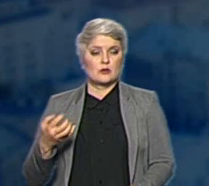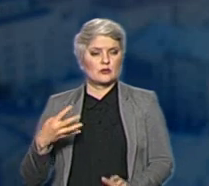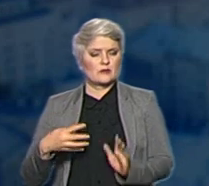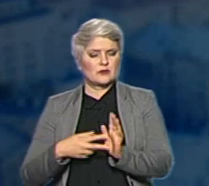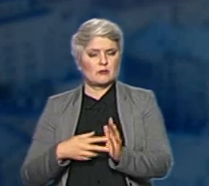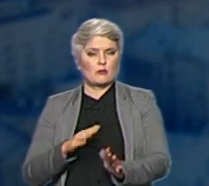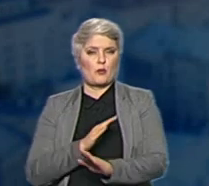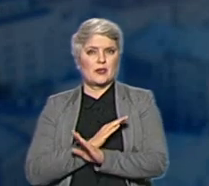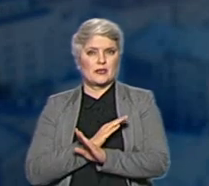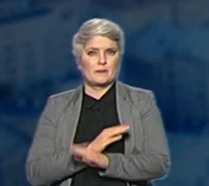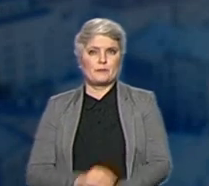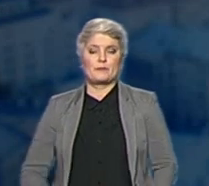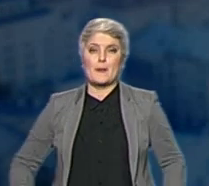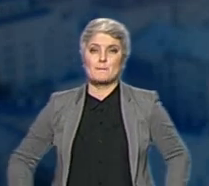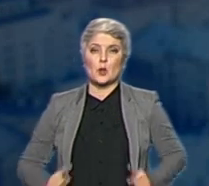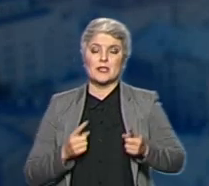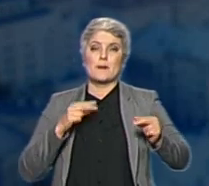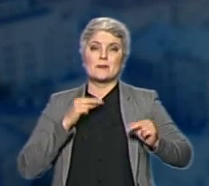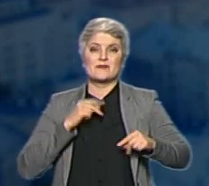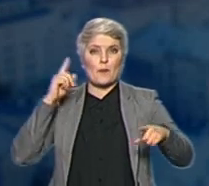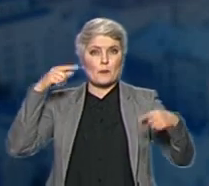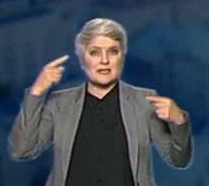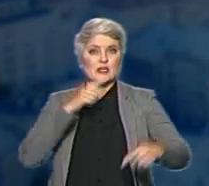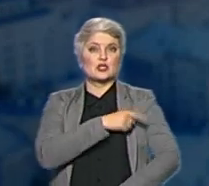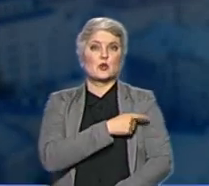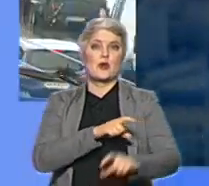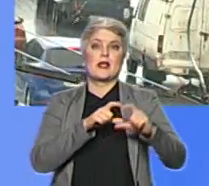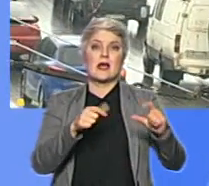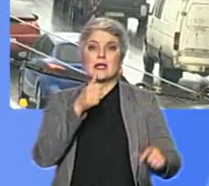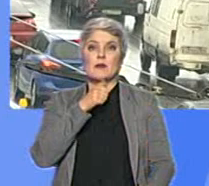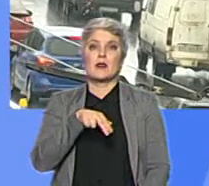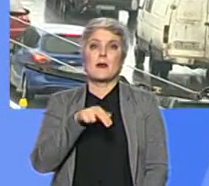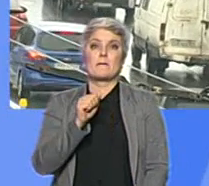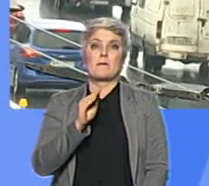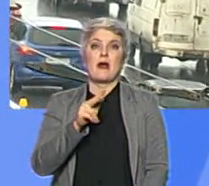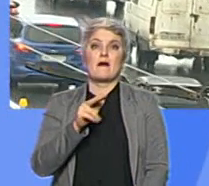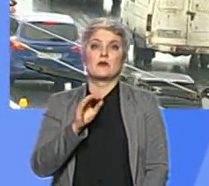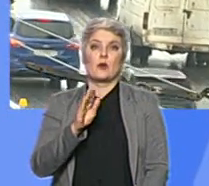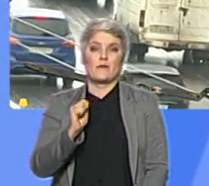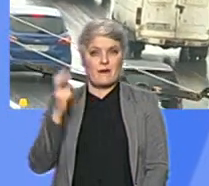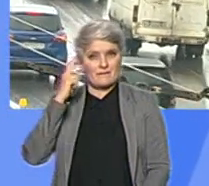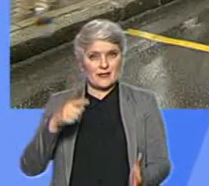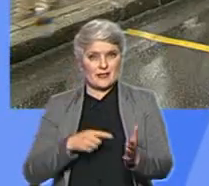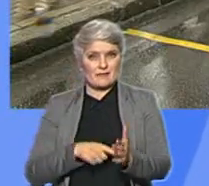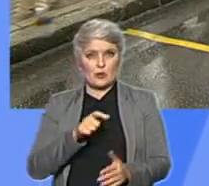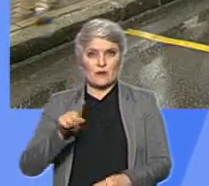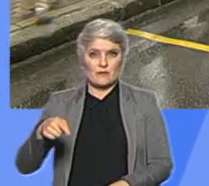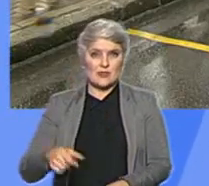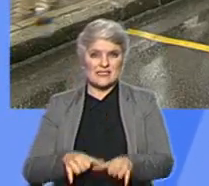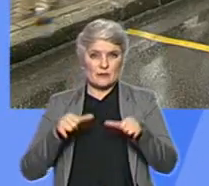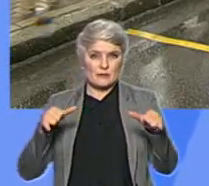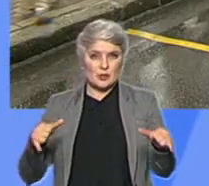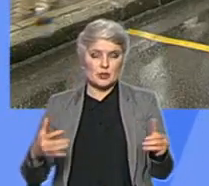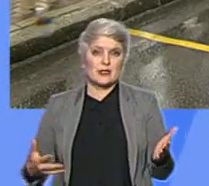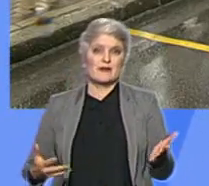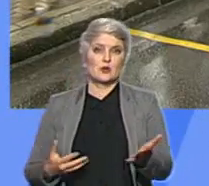Протест працівників психіатричної лікарні імені Павлова в Києві. Чотири сотні людей вимагали збільшити фінансування медзакладу. За словами